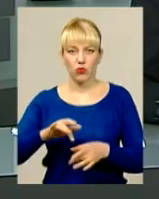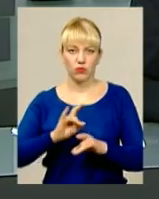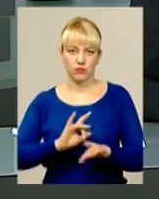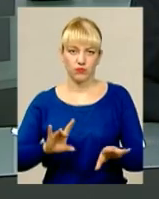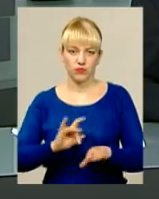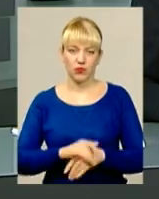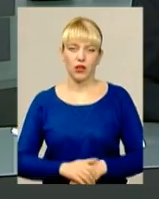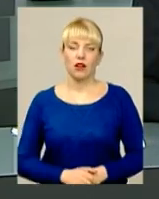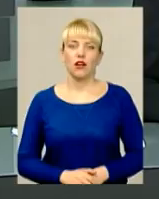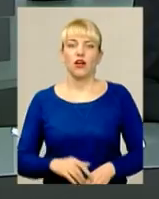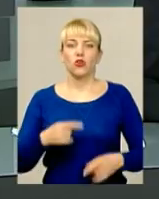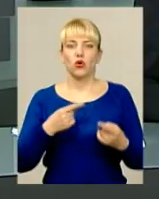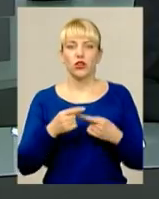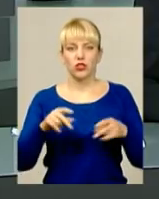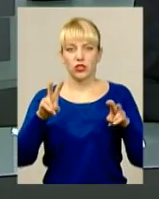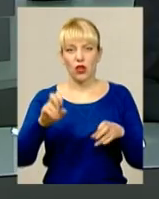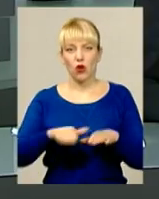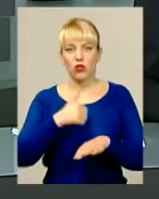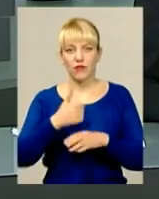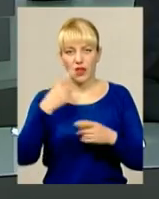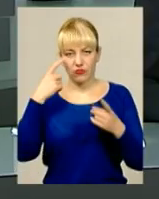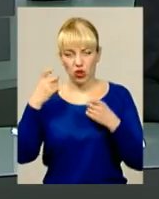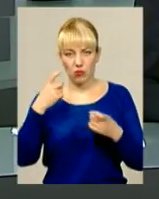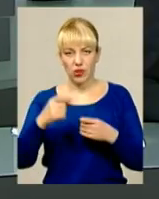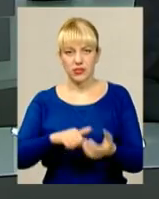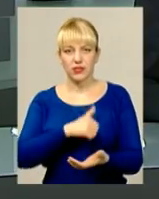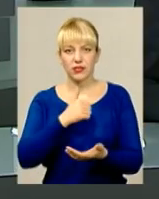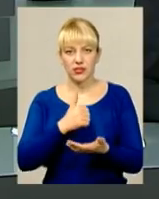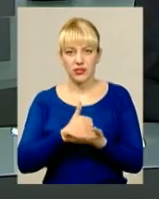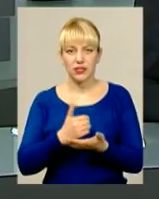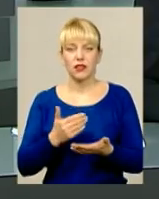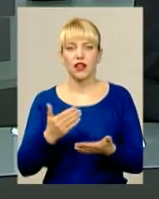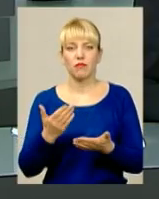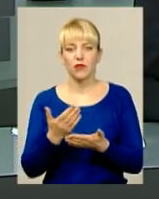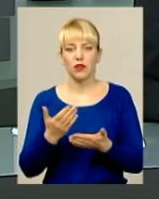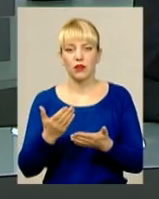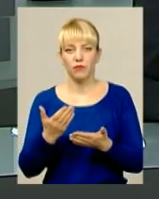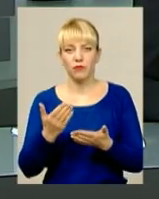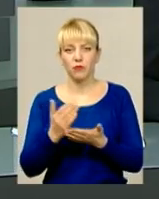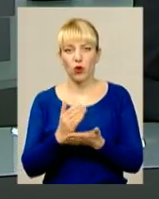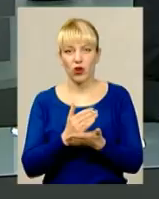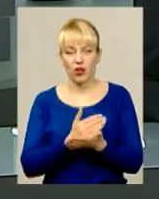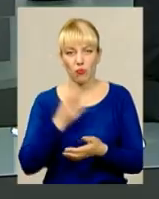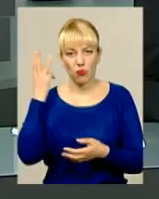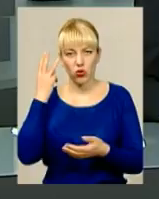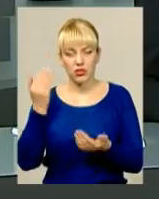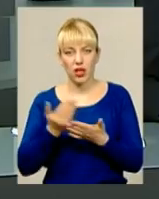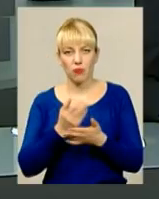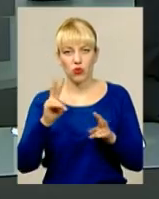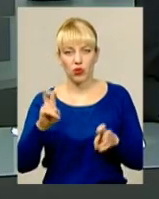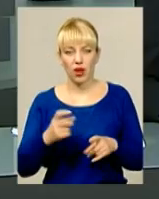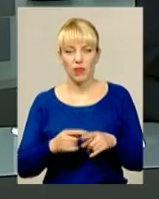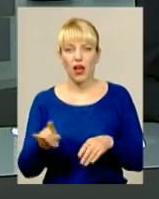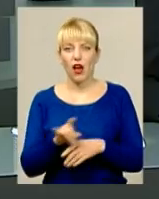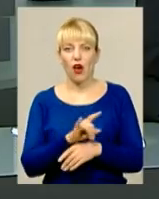І до інших тем. В ефірі головна інформаційна програма «Краю. Подільська панорама». Афера із квадратними метрами чи